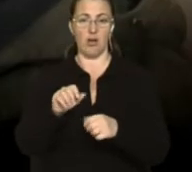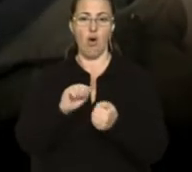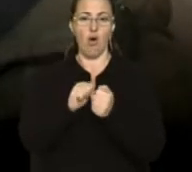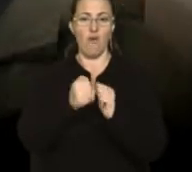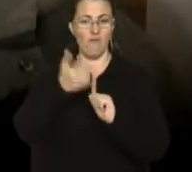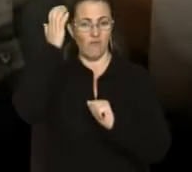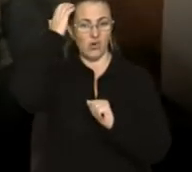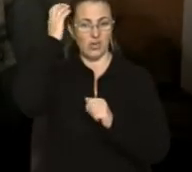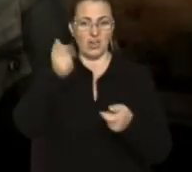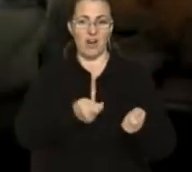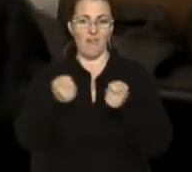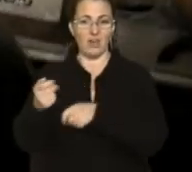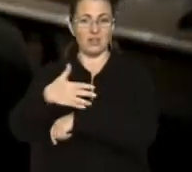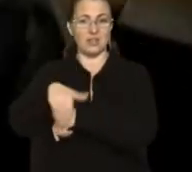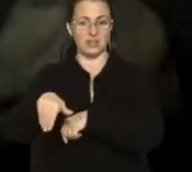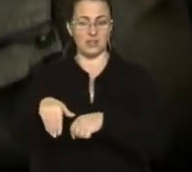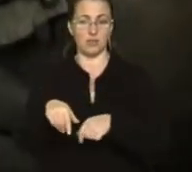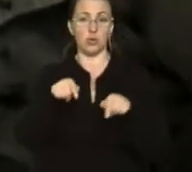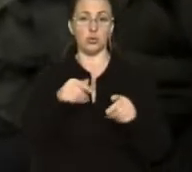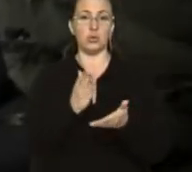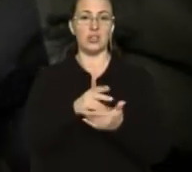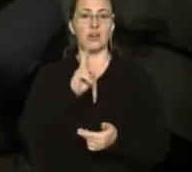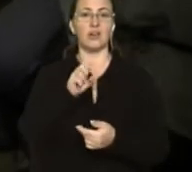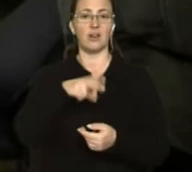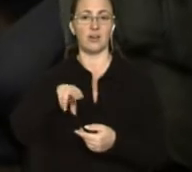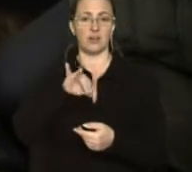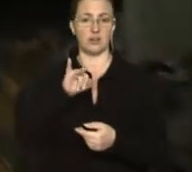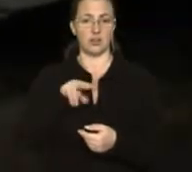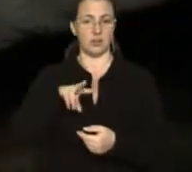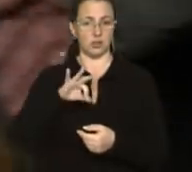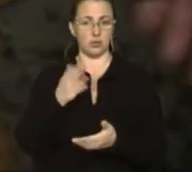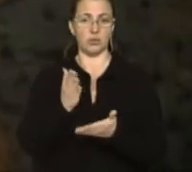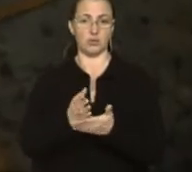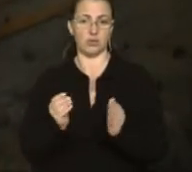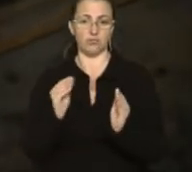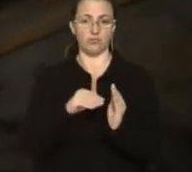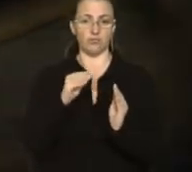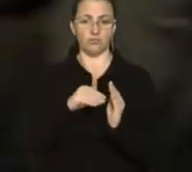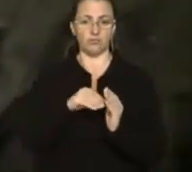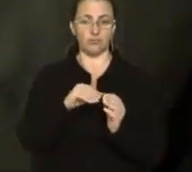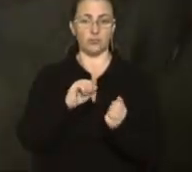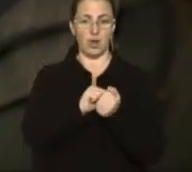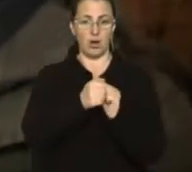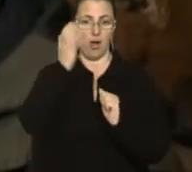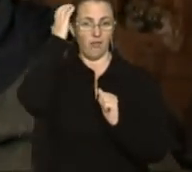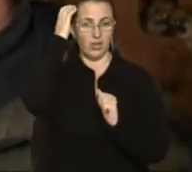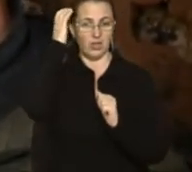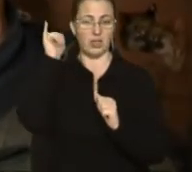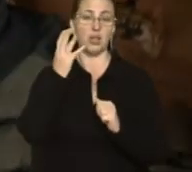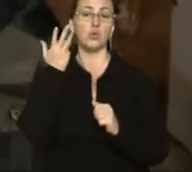вугілля є каделу. тут ми даємо сюди вугілля, тут його зараз немає. І коли